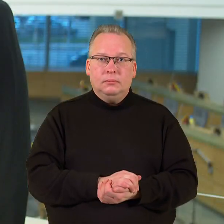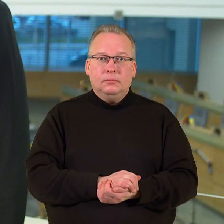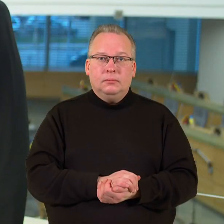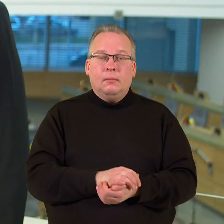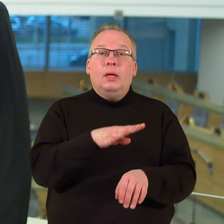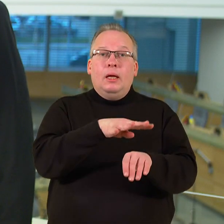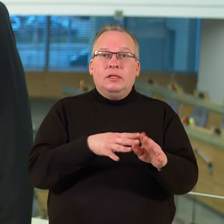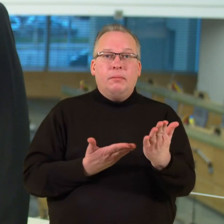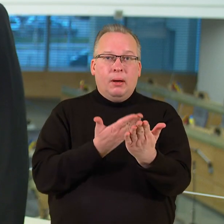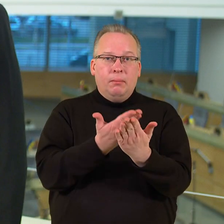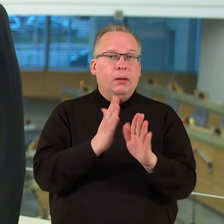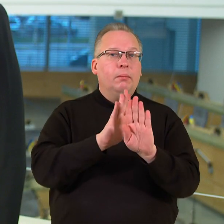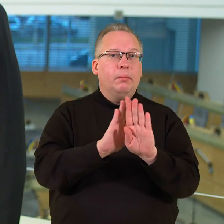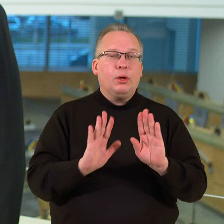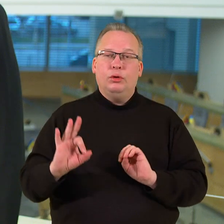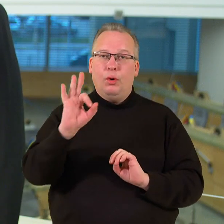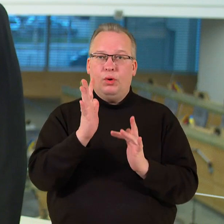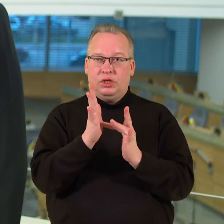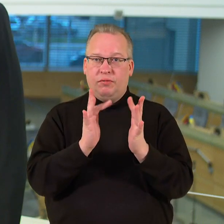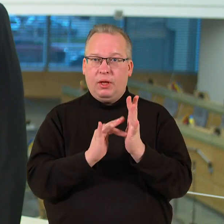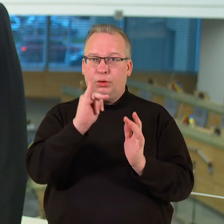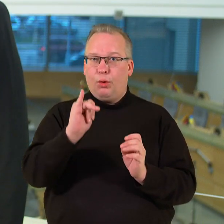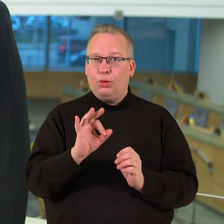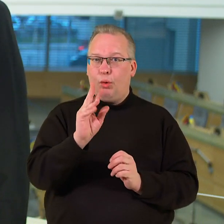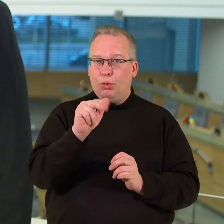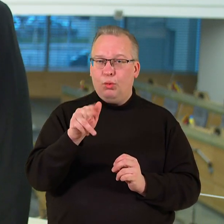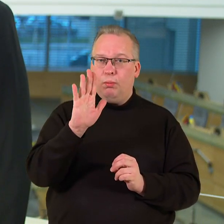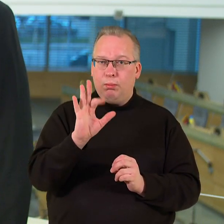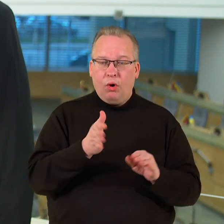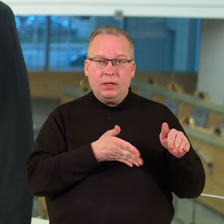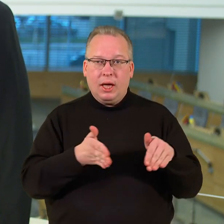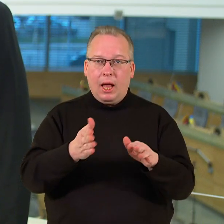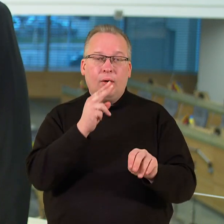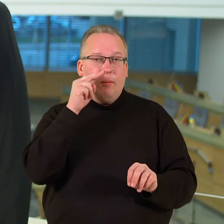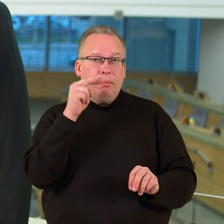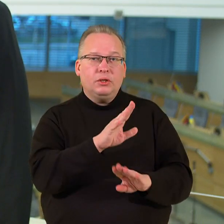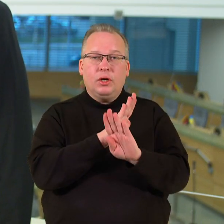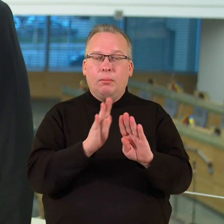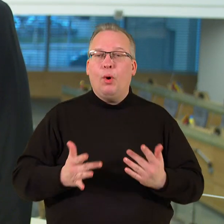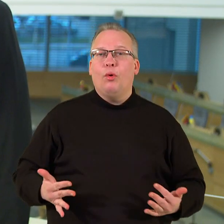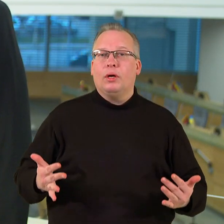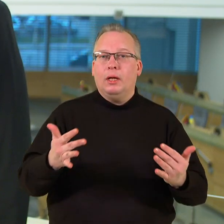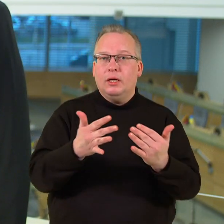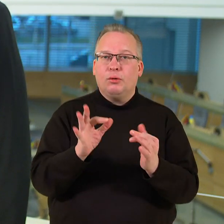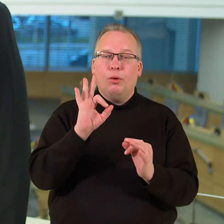Sėme pristatytą parodą apie Šventojo Jakubo kelią. Čia pažvelgiama, kaip sako parodos rengėjai, į nepaprastą